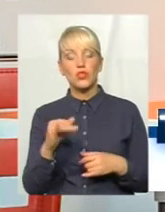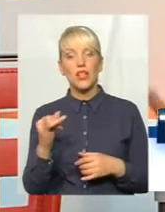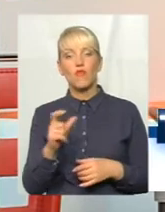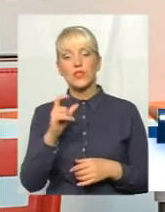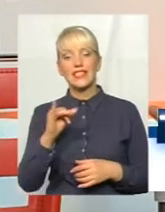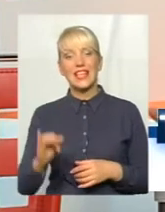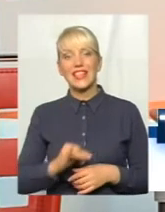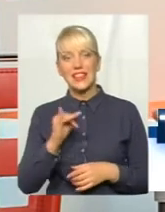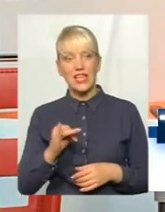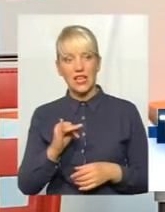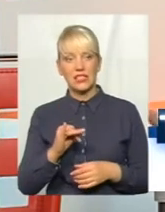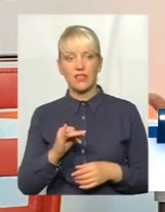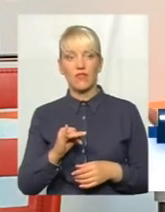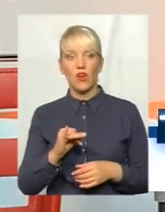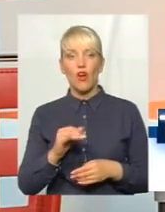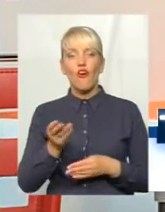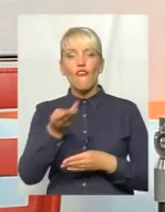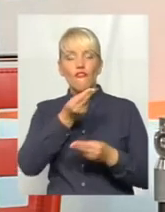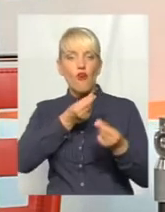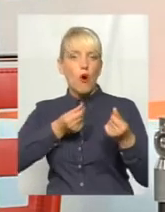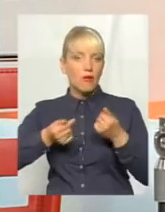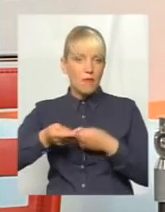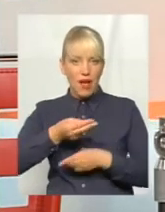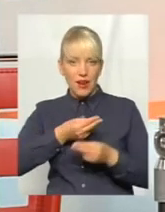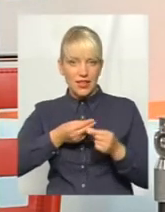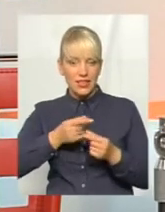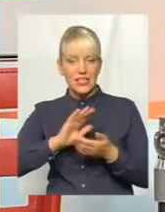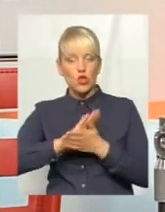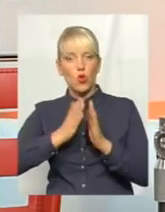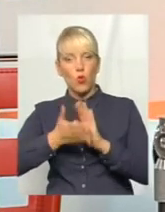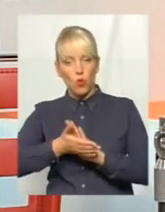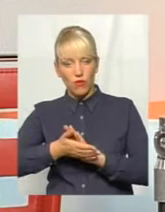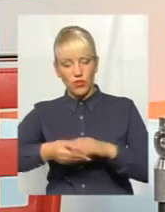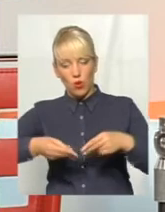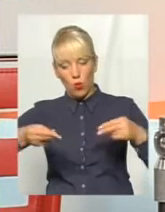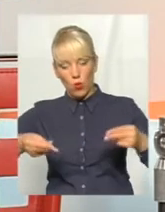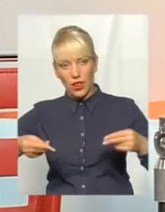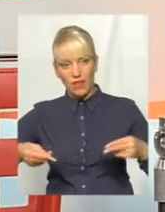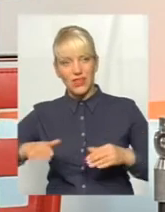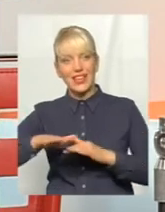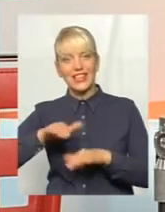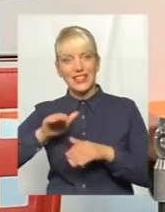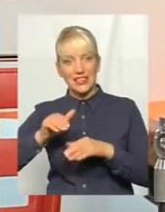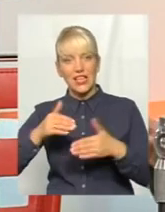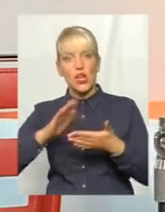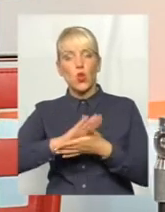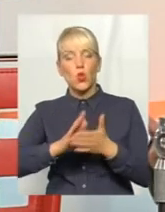уклав формальний, це був договір, кредитний договір, він